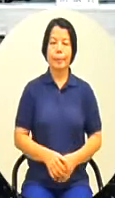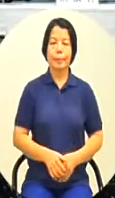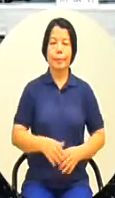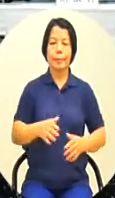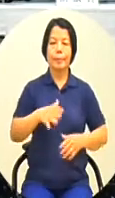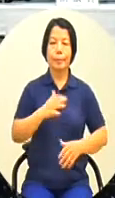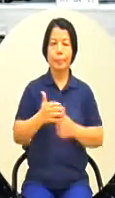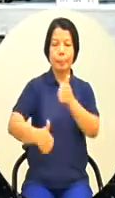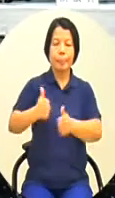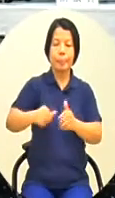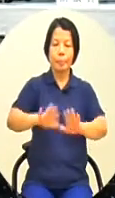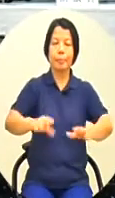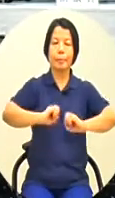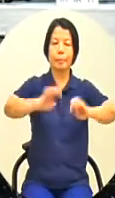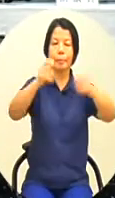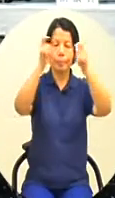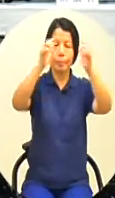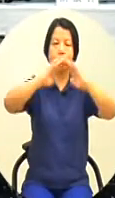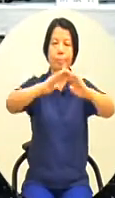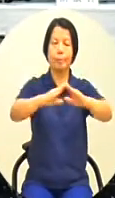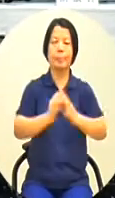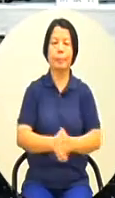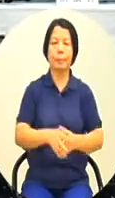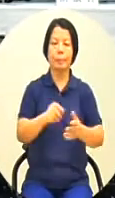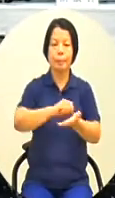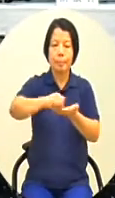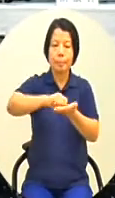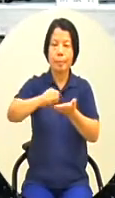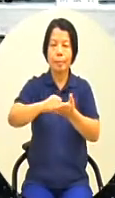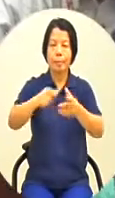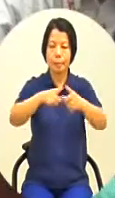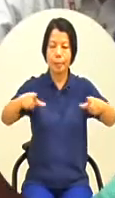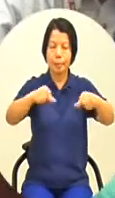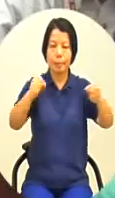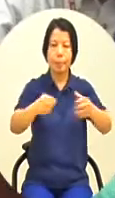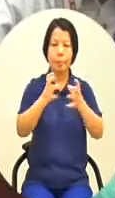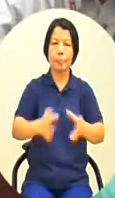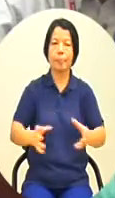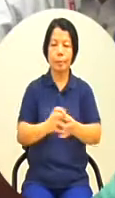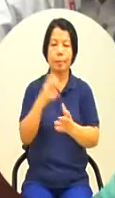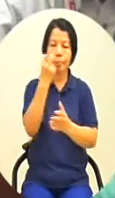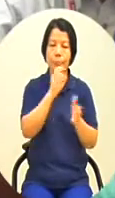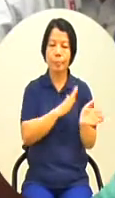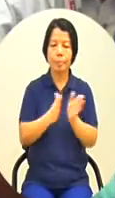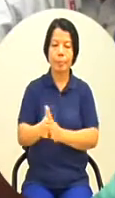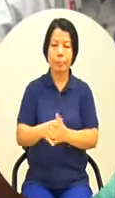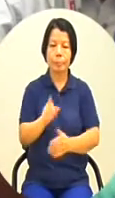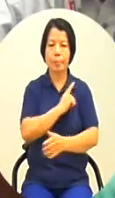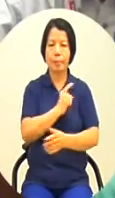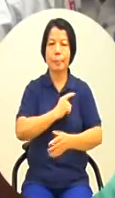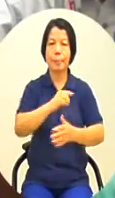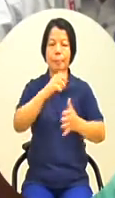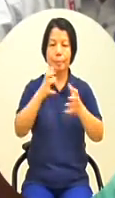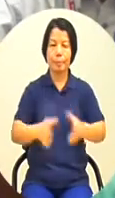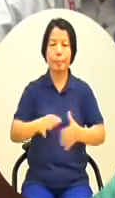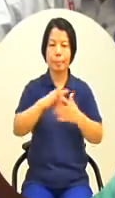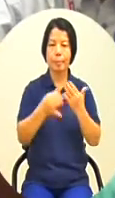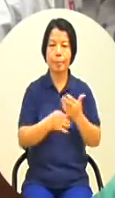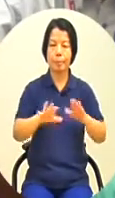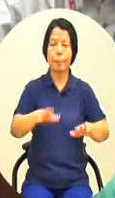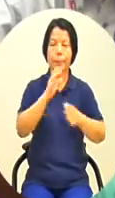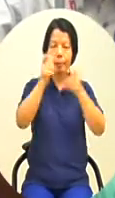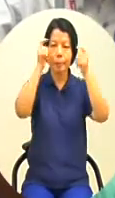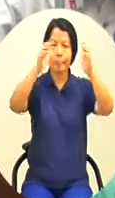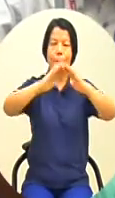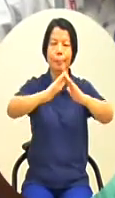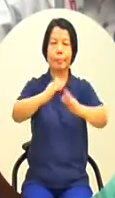長這邊報告我們高雄市公益彩券以基金設置管理及運用自治條例我們是由高